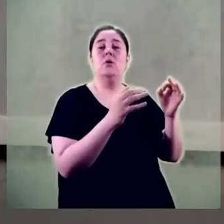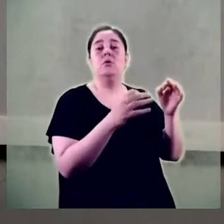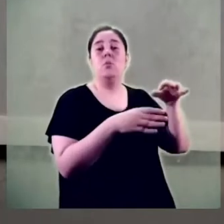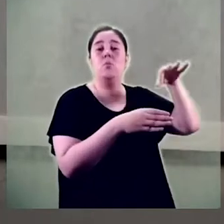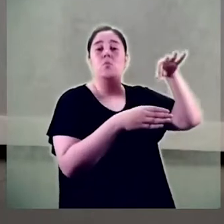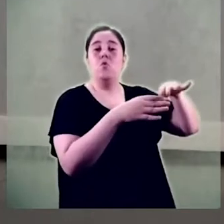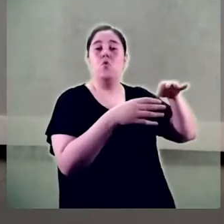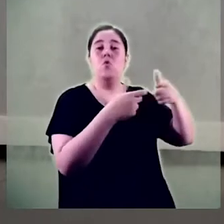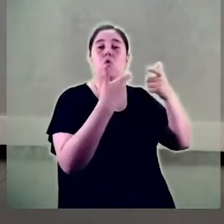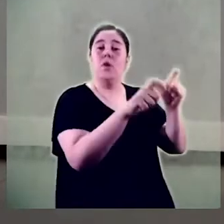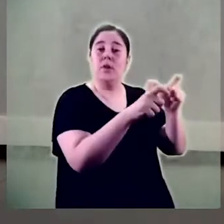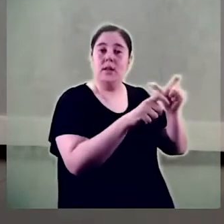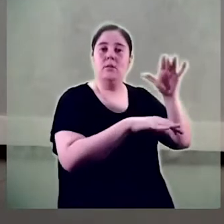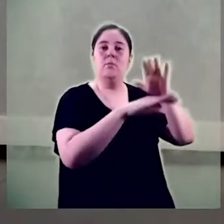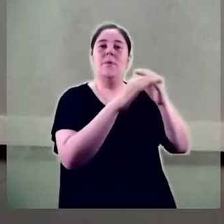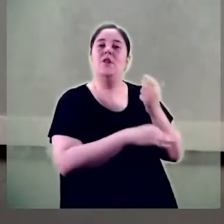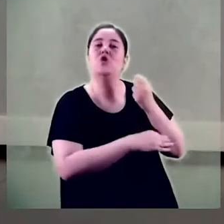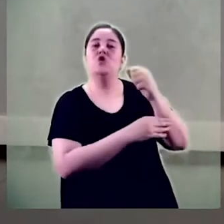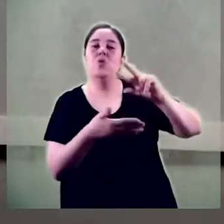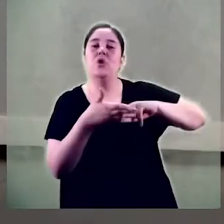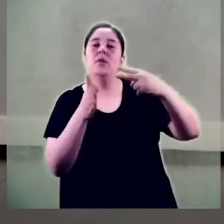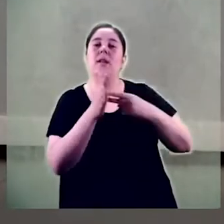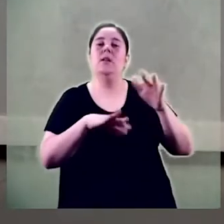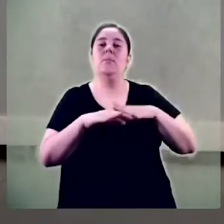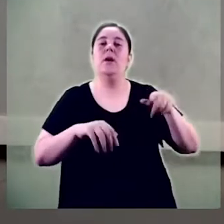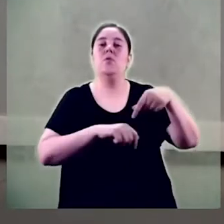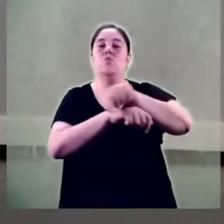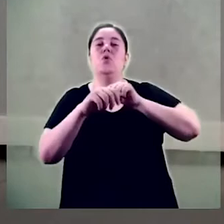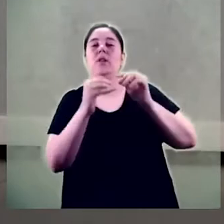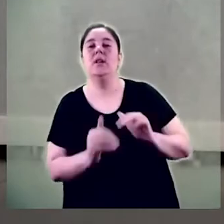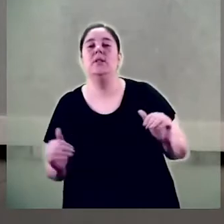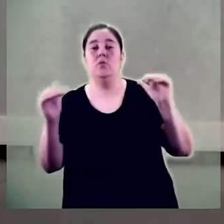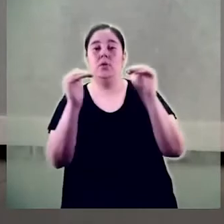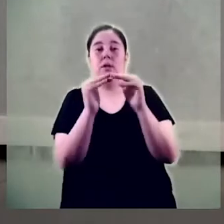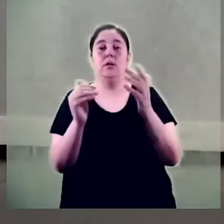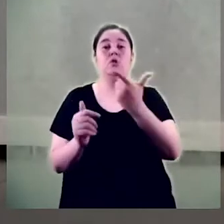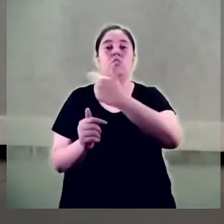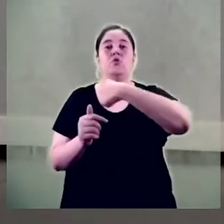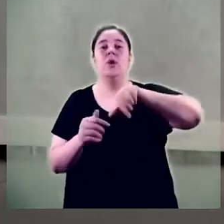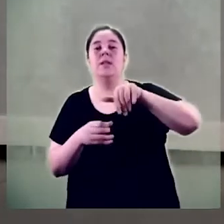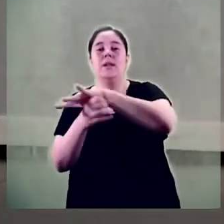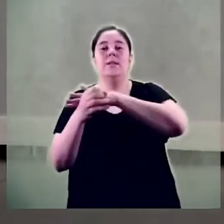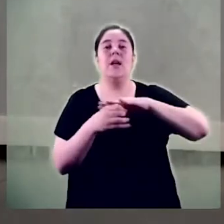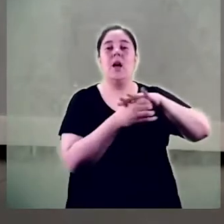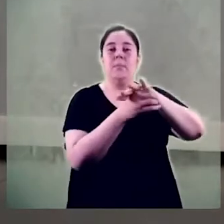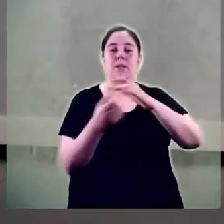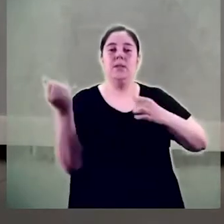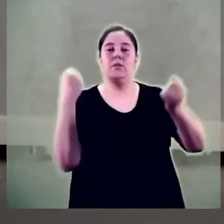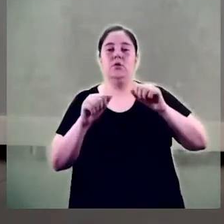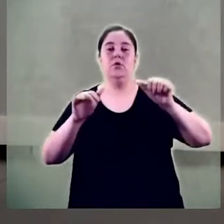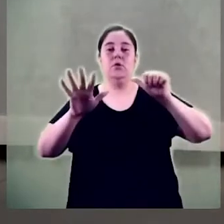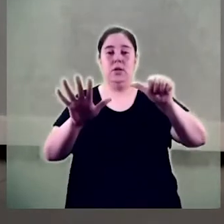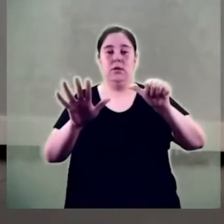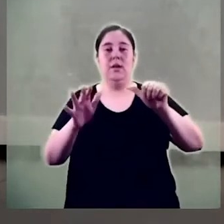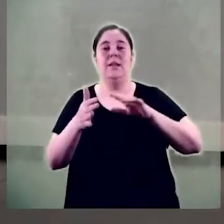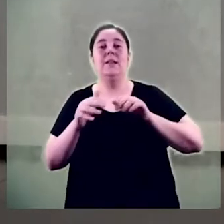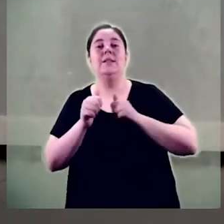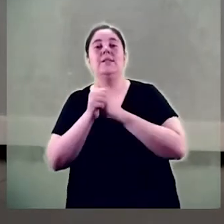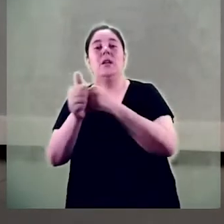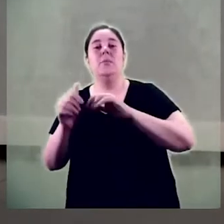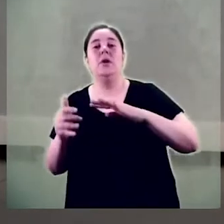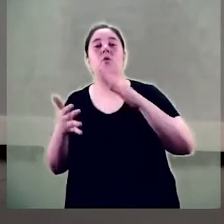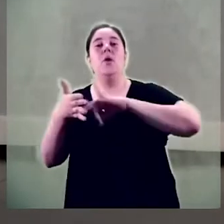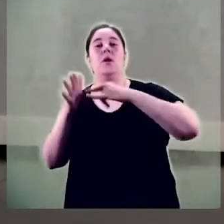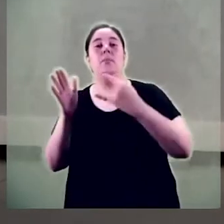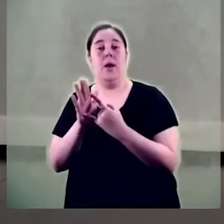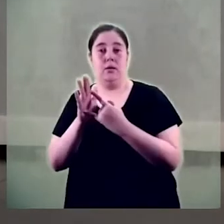'avaluació de les polítiques d'igualtat. Els sis àmbits d'actuació en què treballem són el seguiment del quart pla d'acció de gènere, la